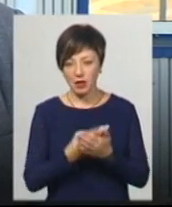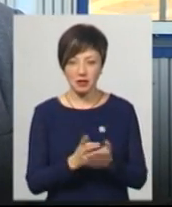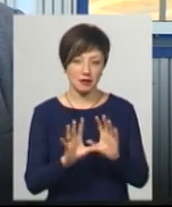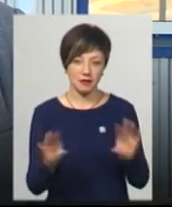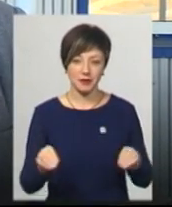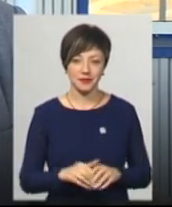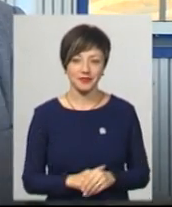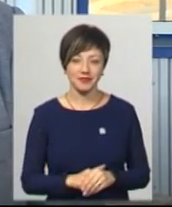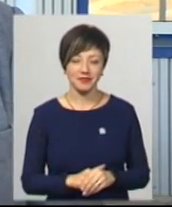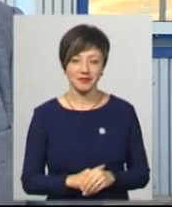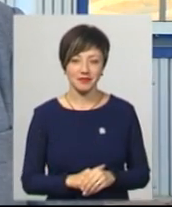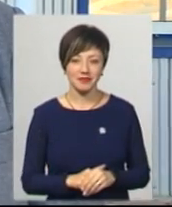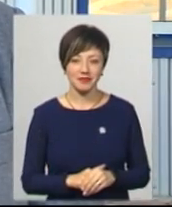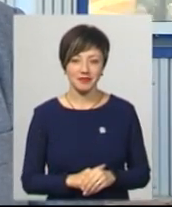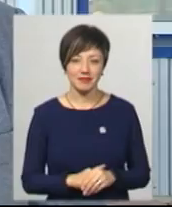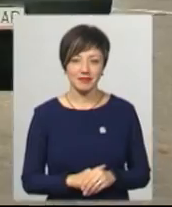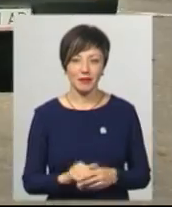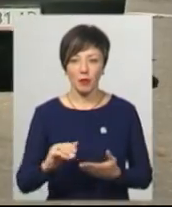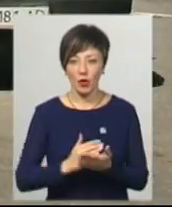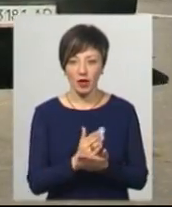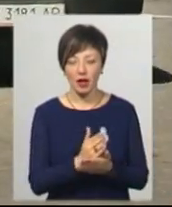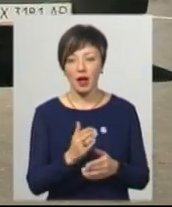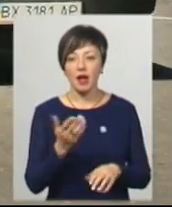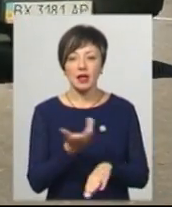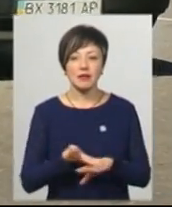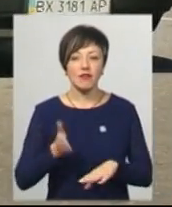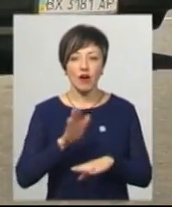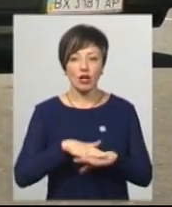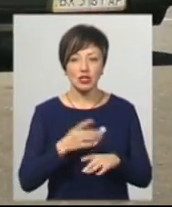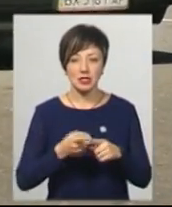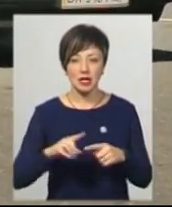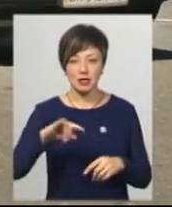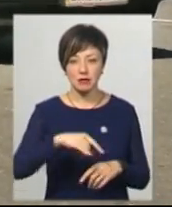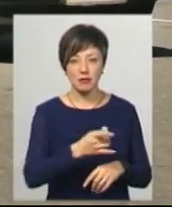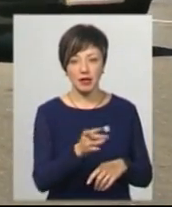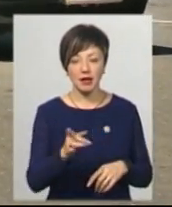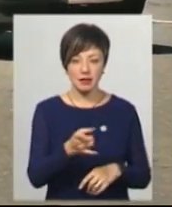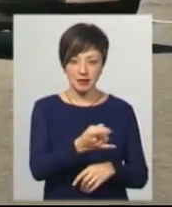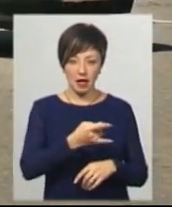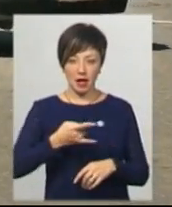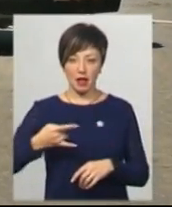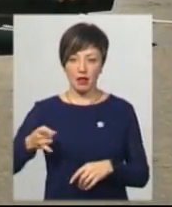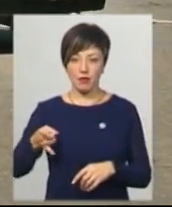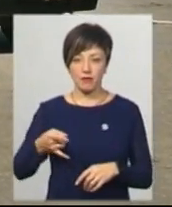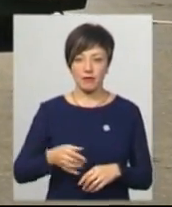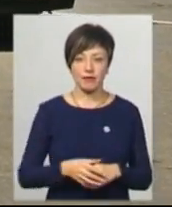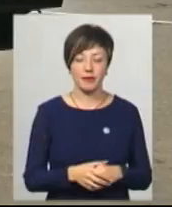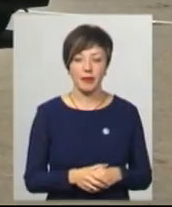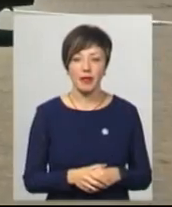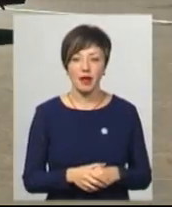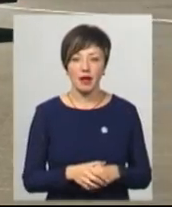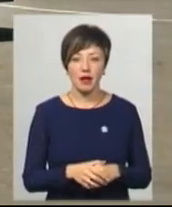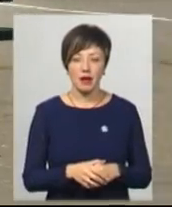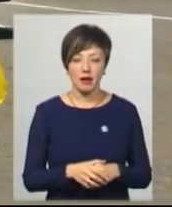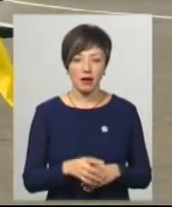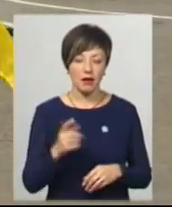маршрут і проїхали. Саме важче – змійка, особливо задом давати, губи для